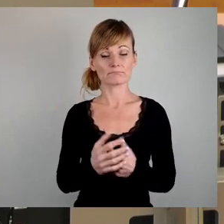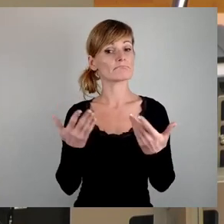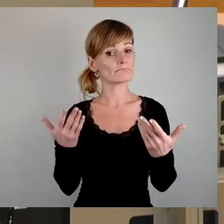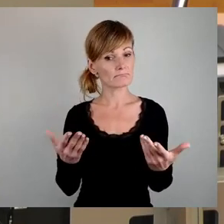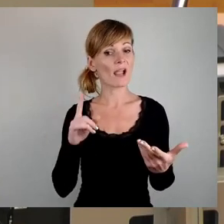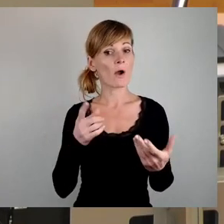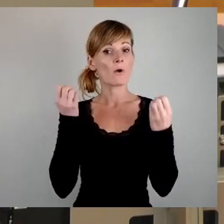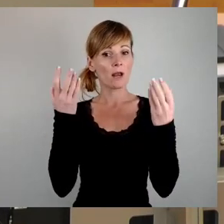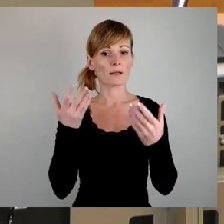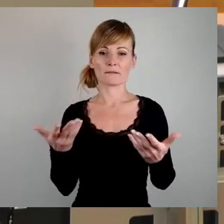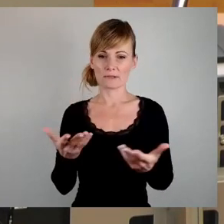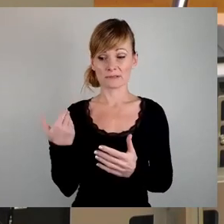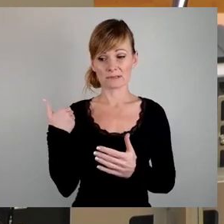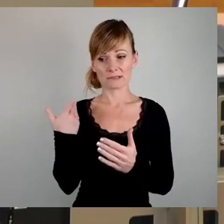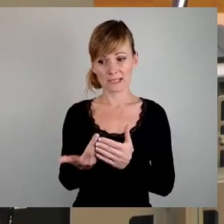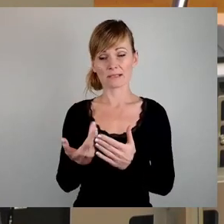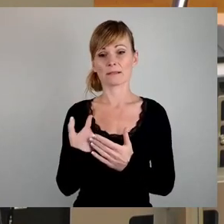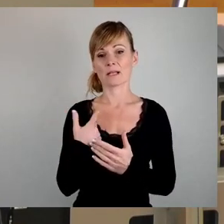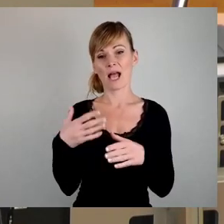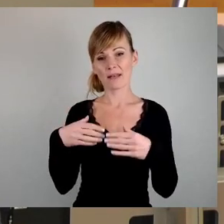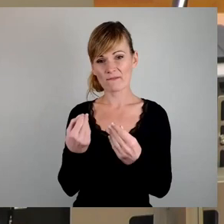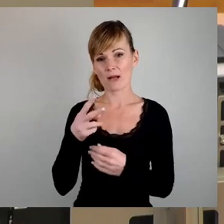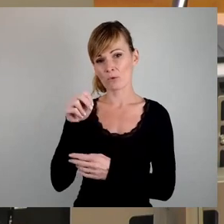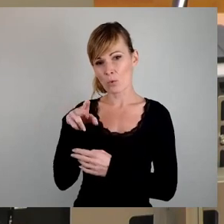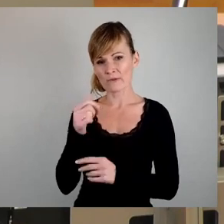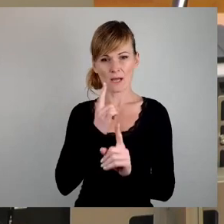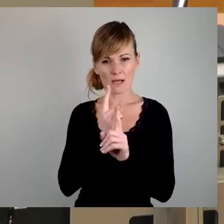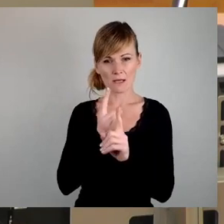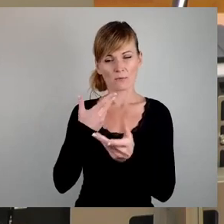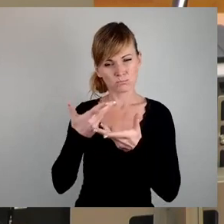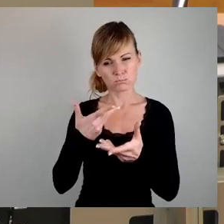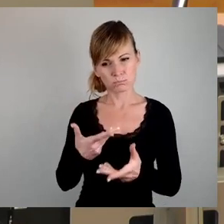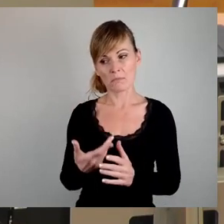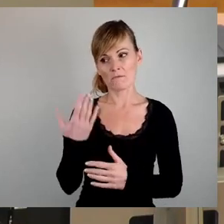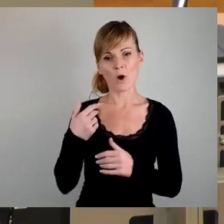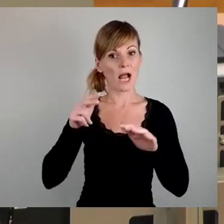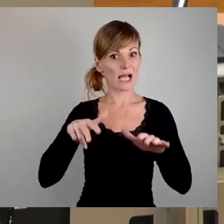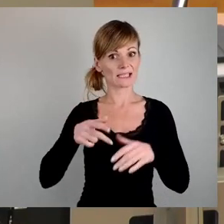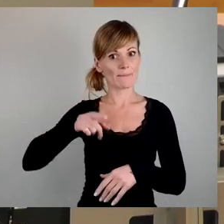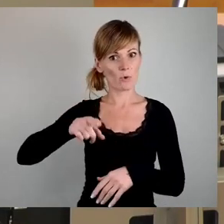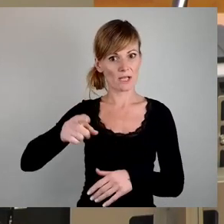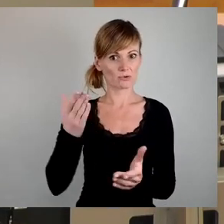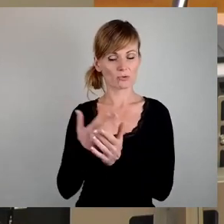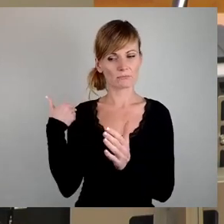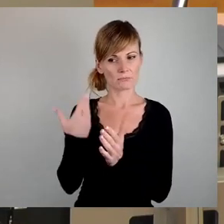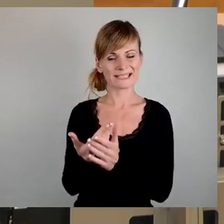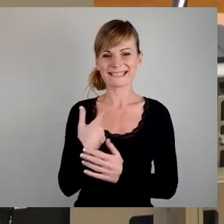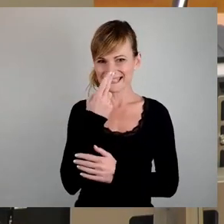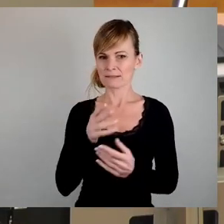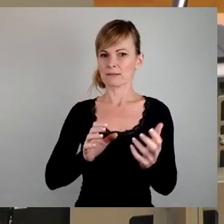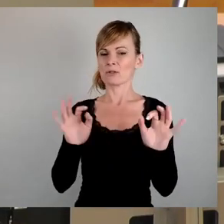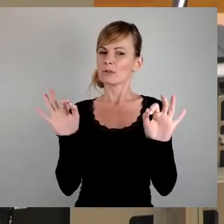dass sich seit dem Beginn der Gespräche mit der Vonovia vor gut 18 Monaten dramatische Veränderungen ergeben haben.